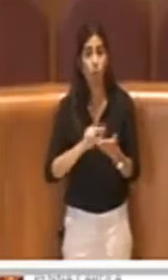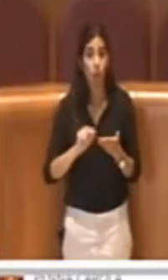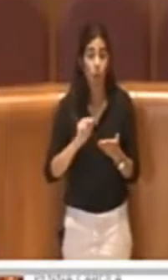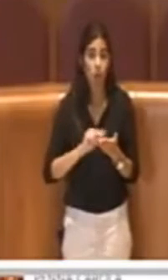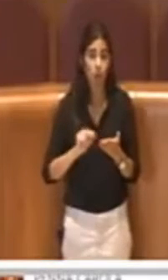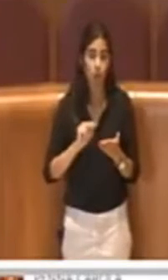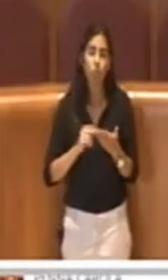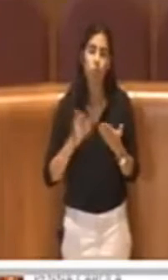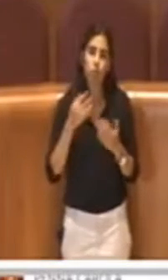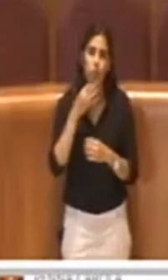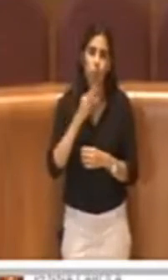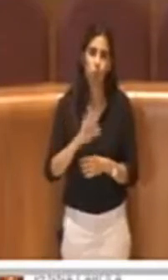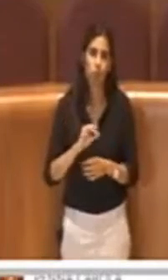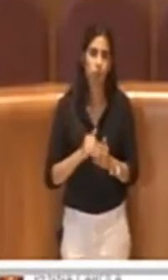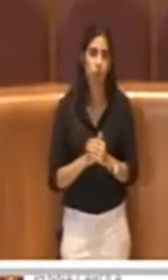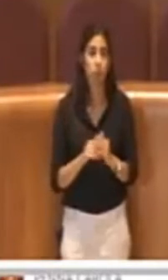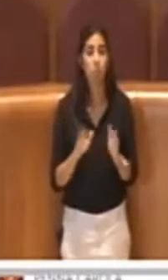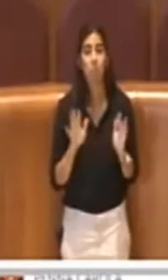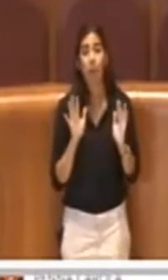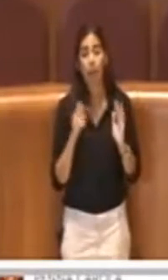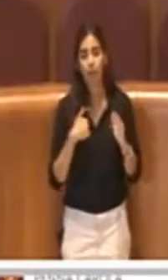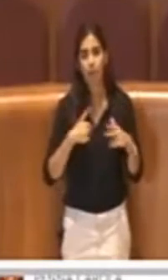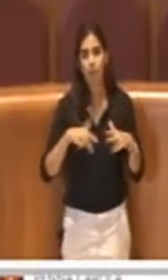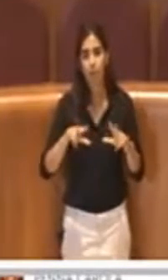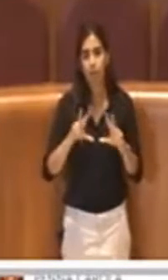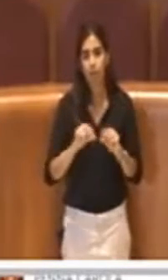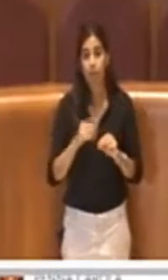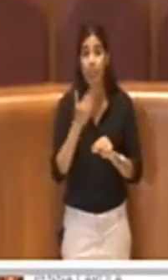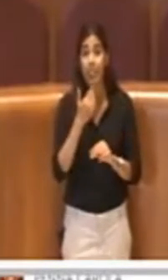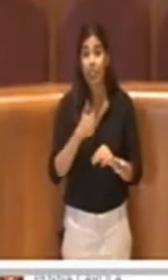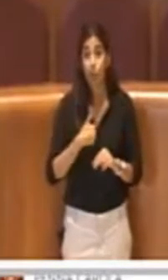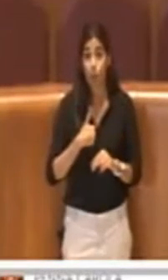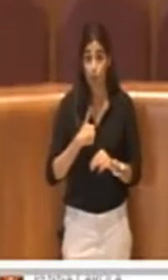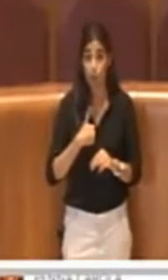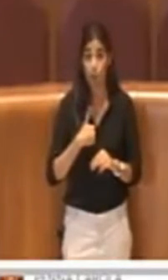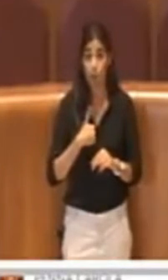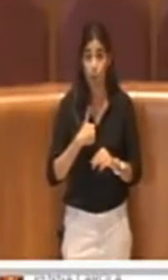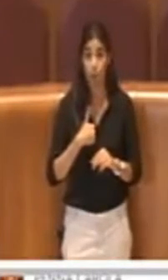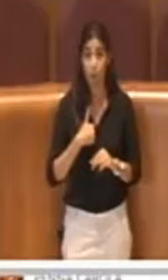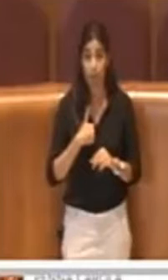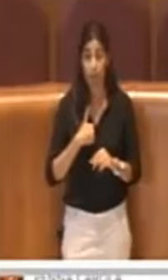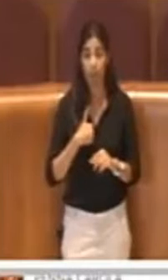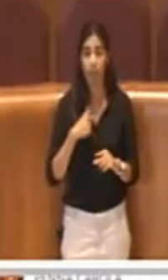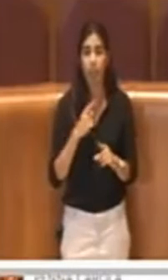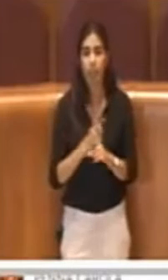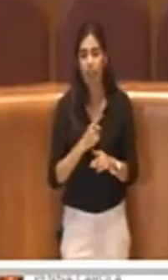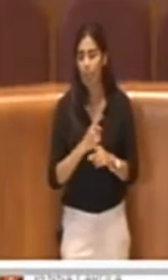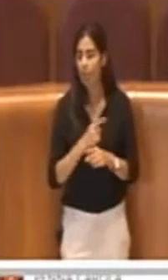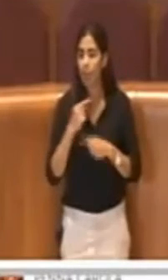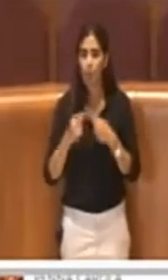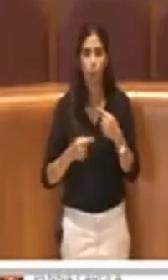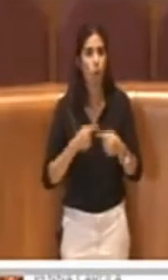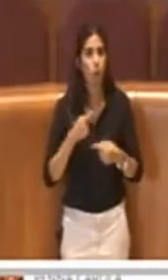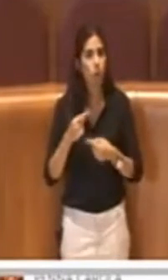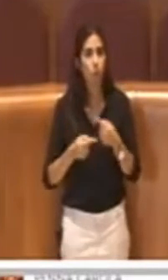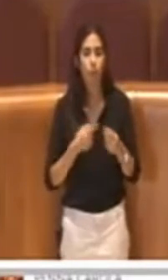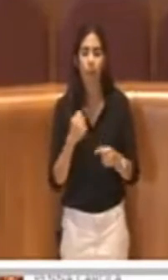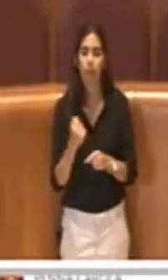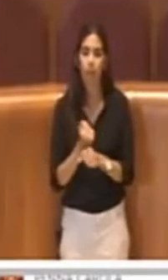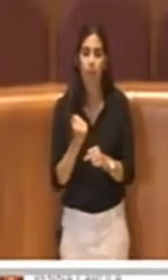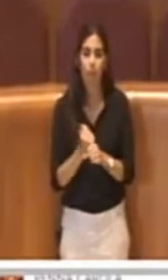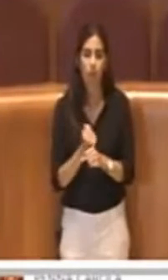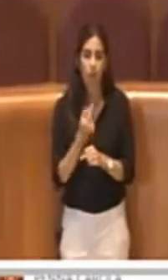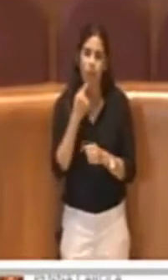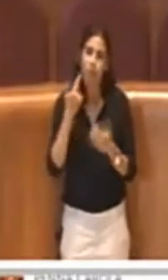riusciti. Però, ripeto, secondo me bisogna continuare a lavorare, così come ho detto in